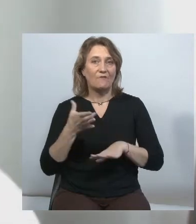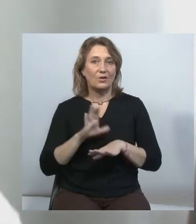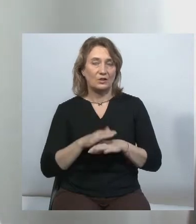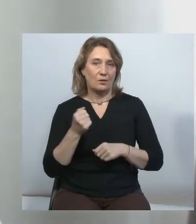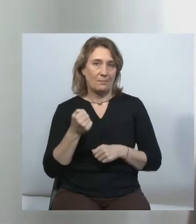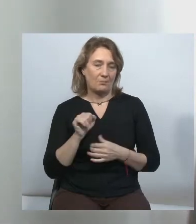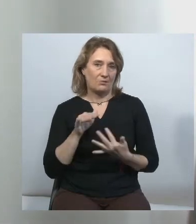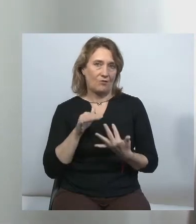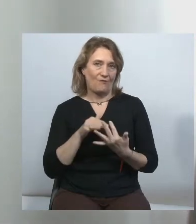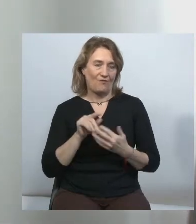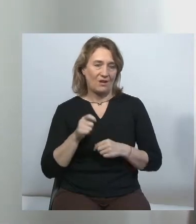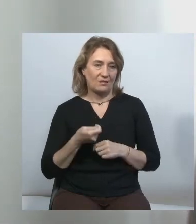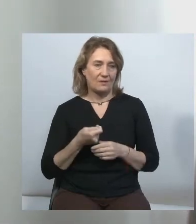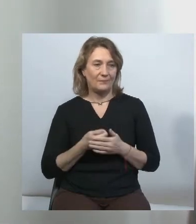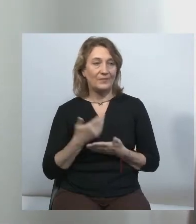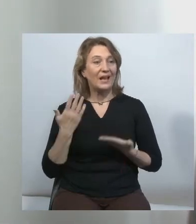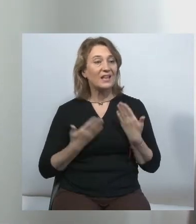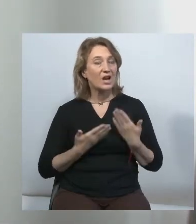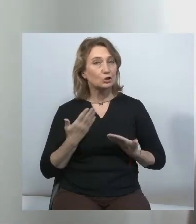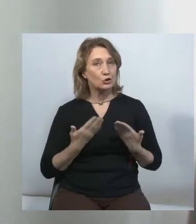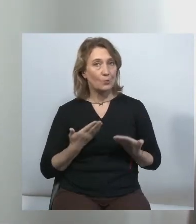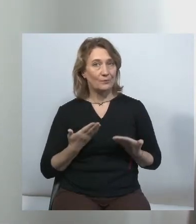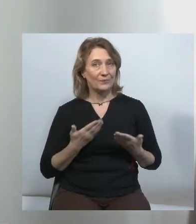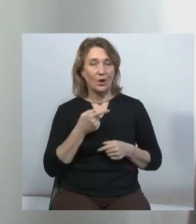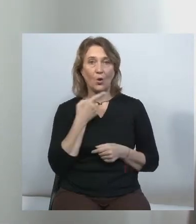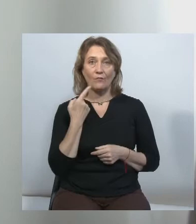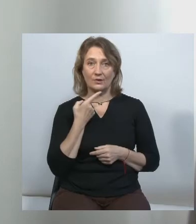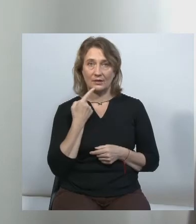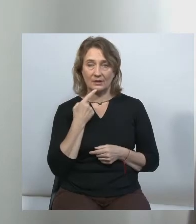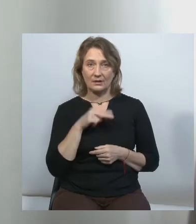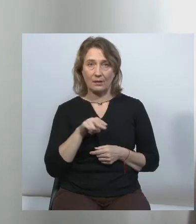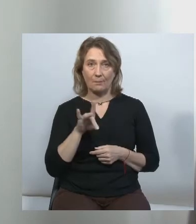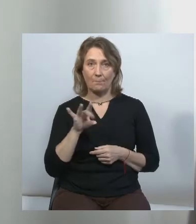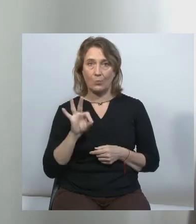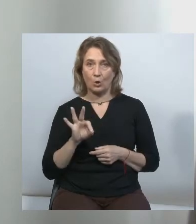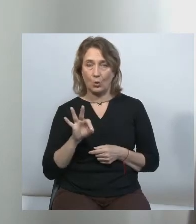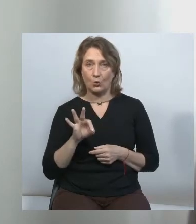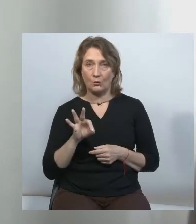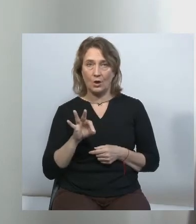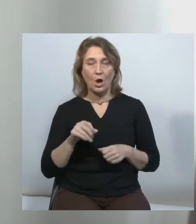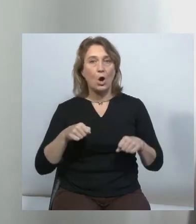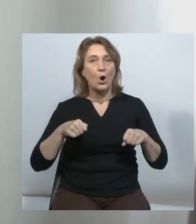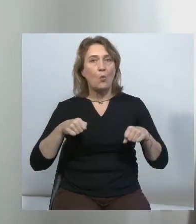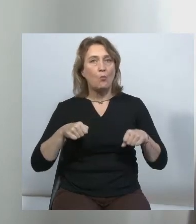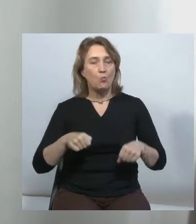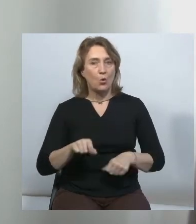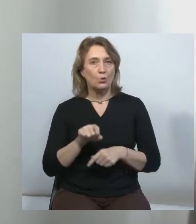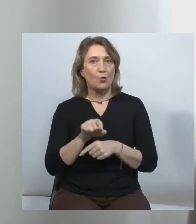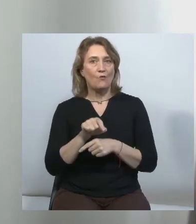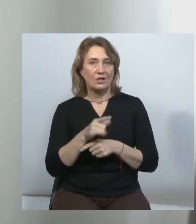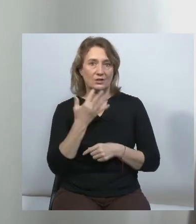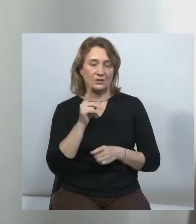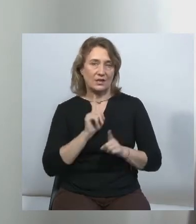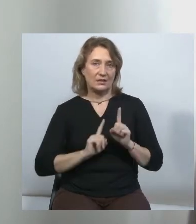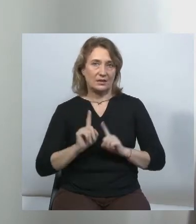війні. От якщо говорити про повноваження Національної Ради, то, звичайно,